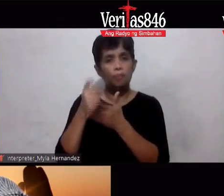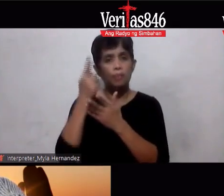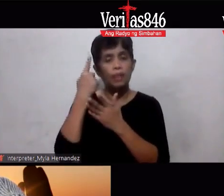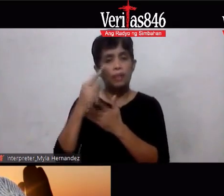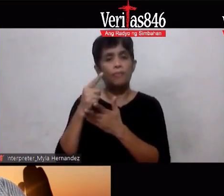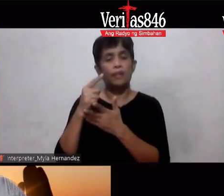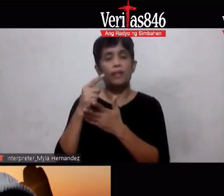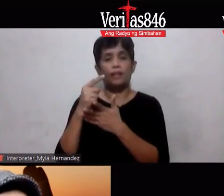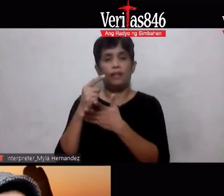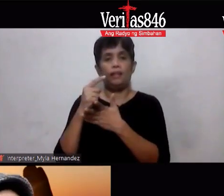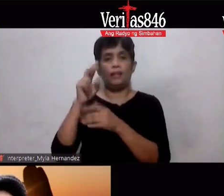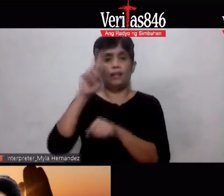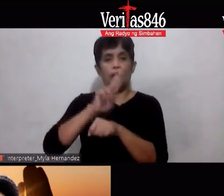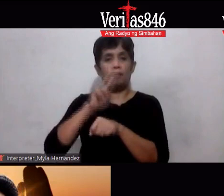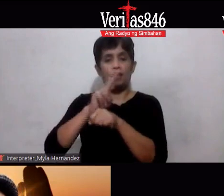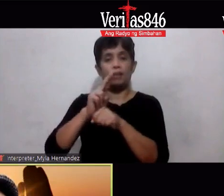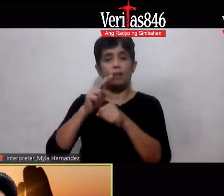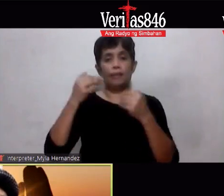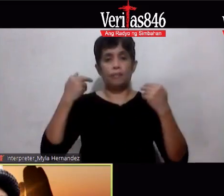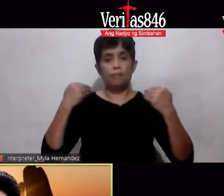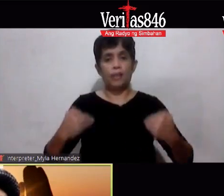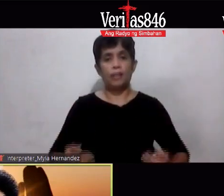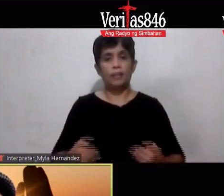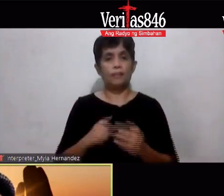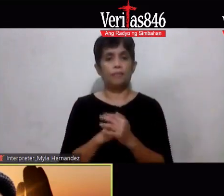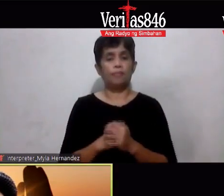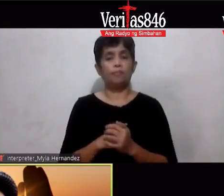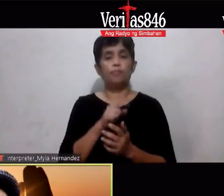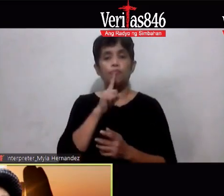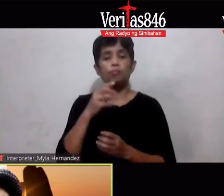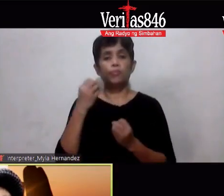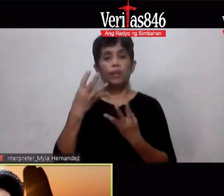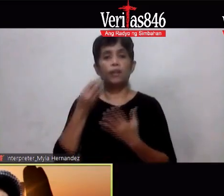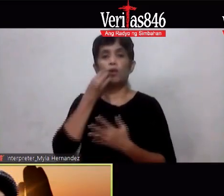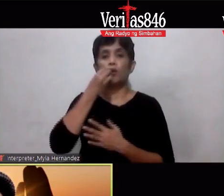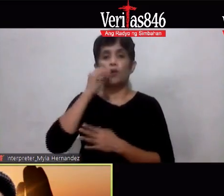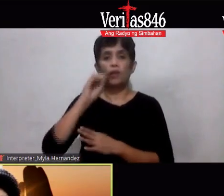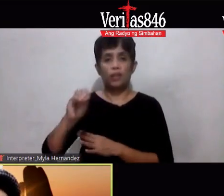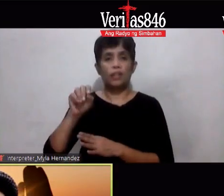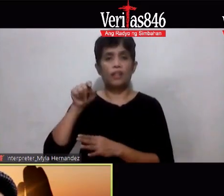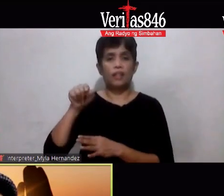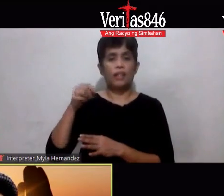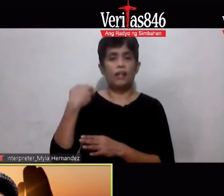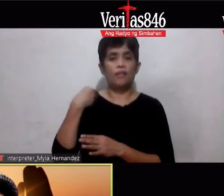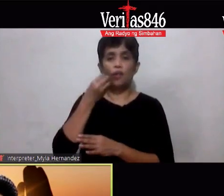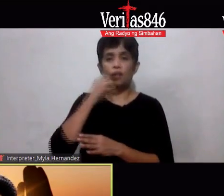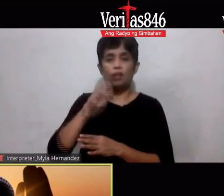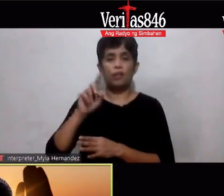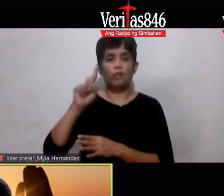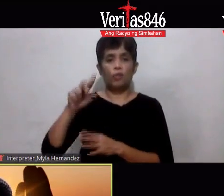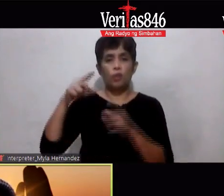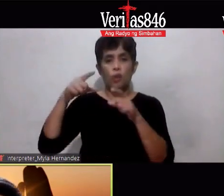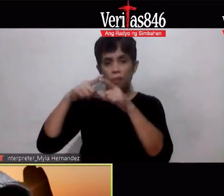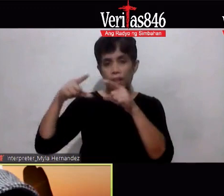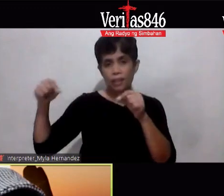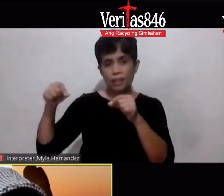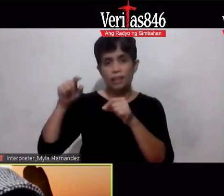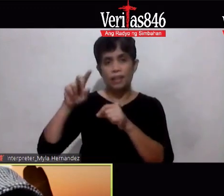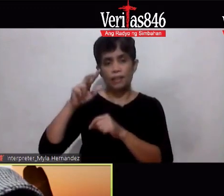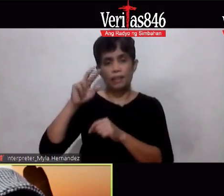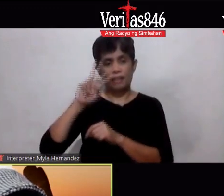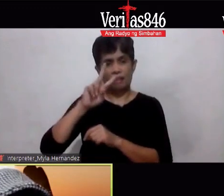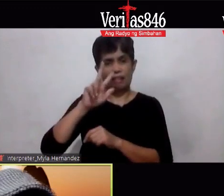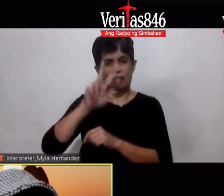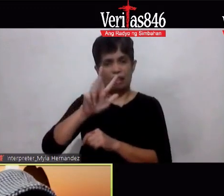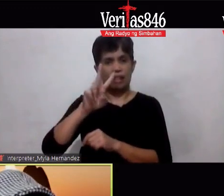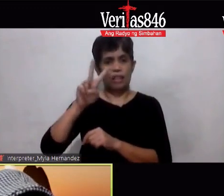pangangatawan yes brother actually maraming umuorder dito may umuorder ng dalawang banig tatlong banig mas maganda siguro